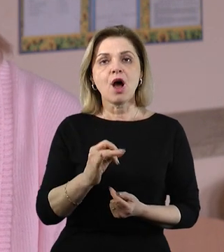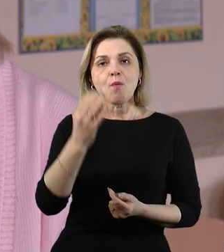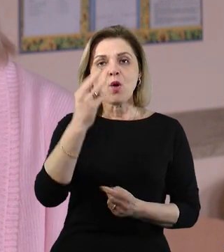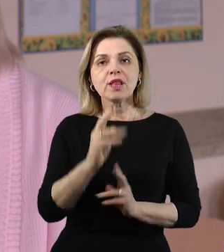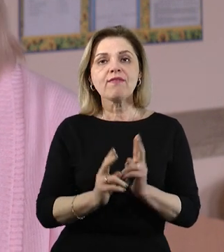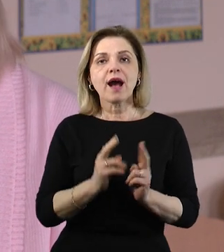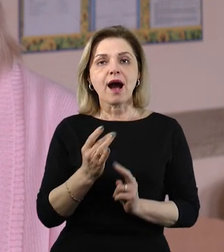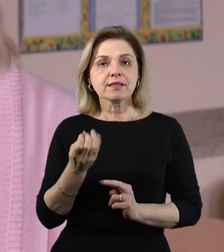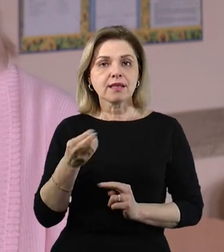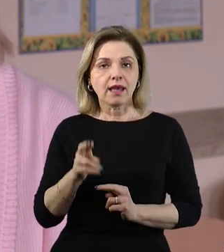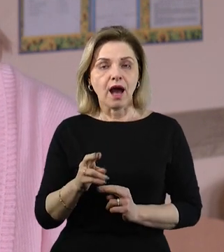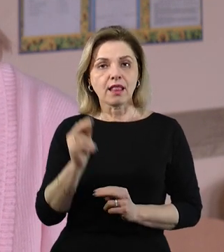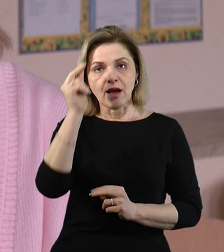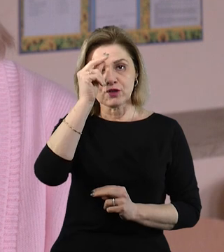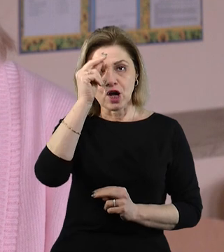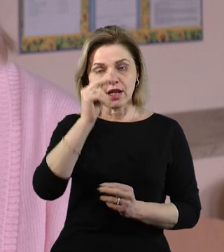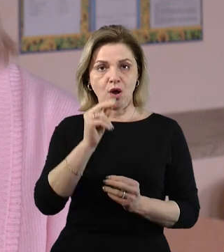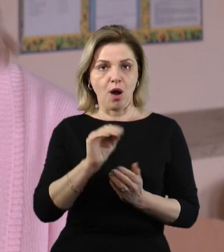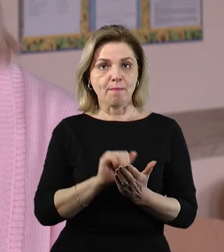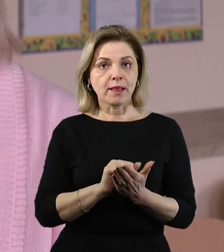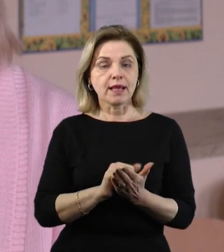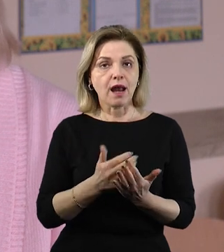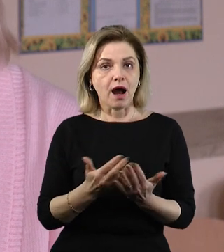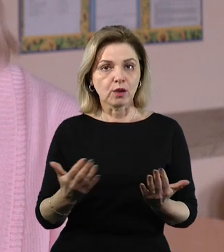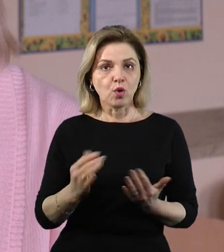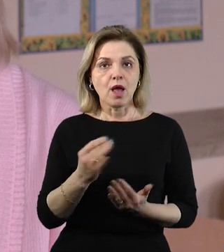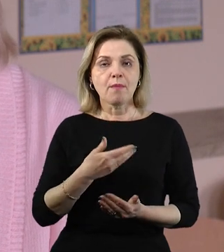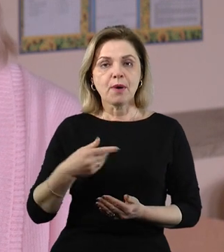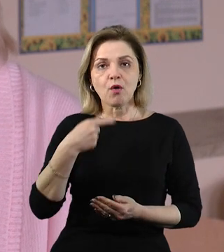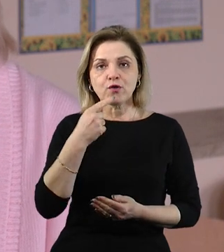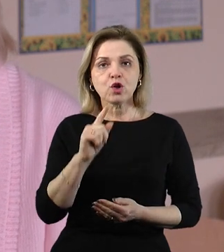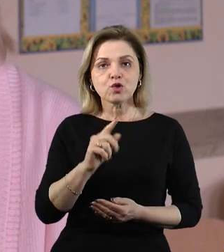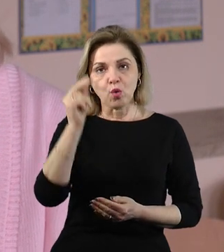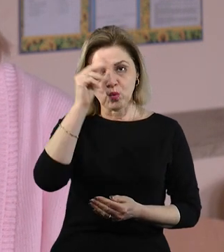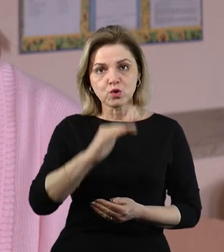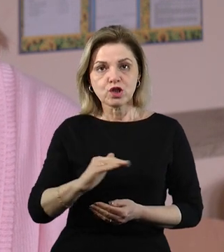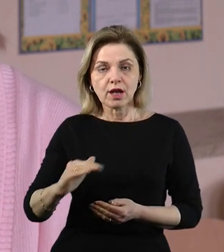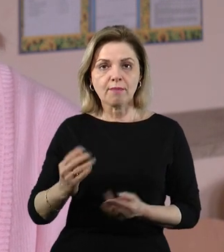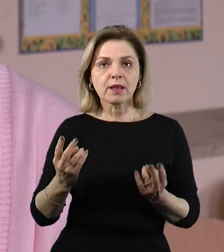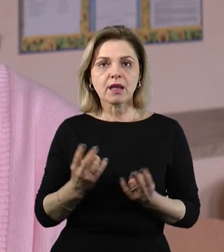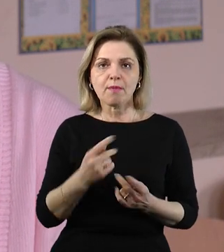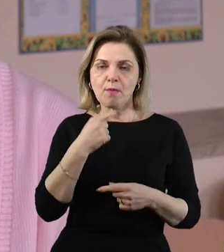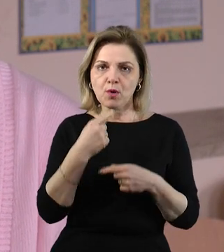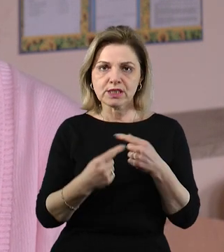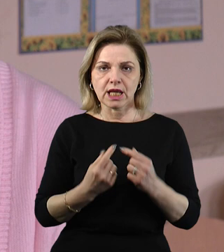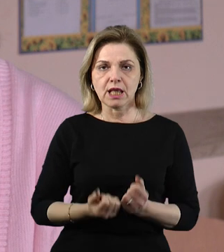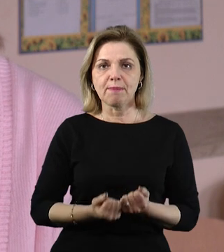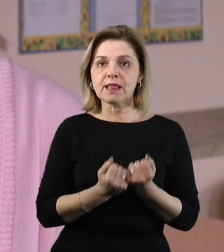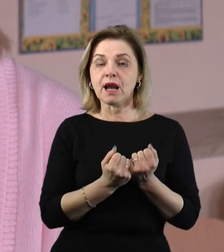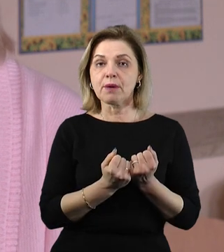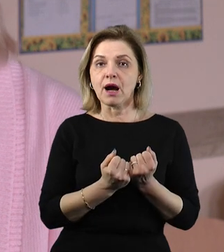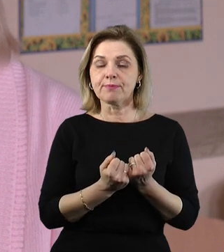матеріалу. Ми говоримо про те, що учням постійно потрібна підтримка.